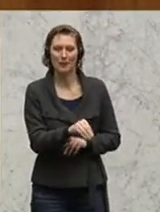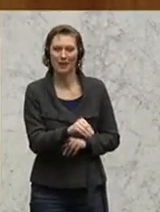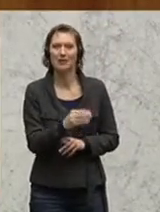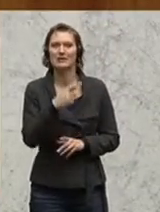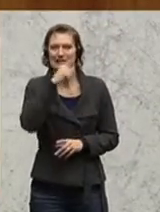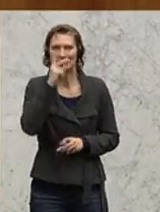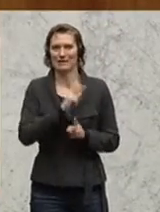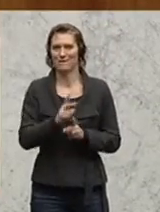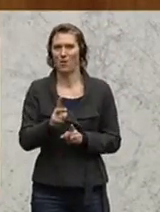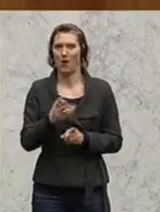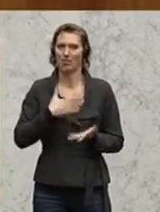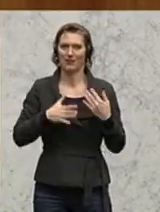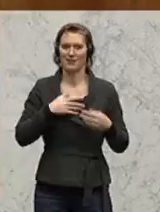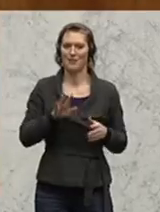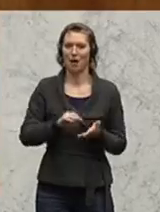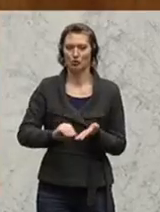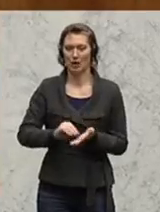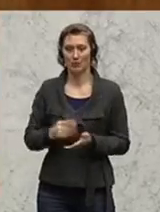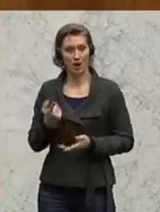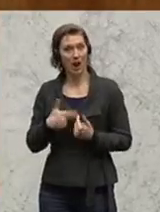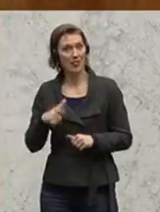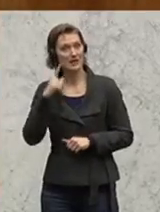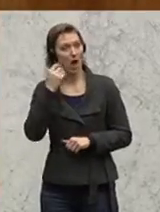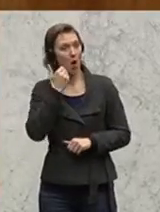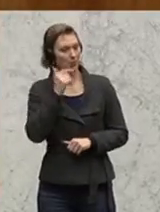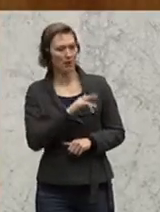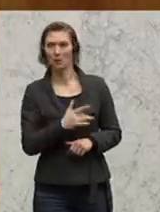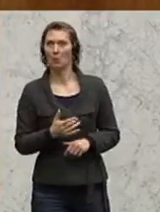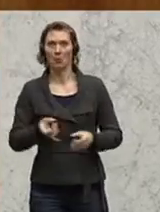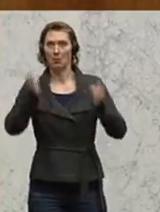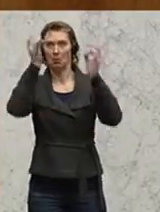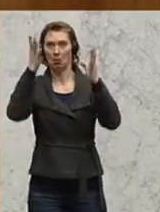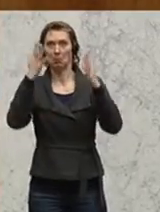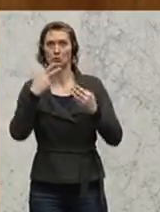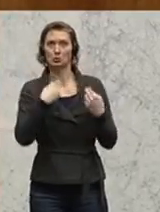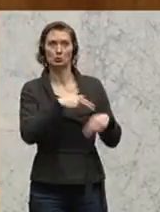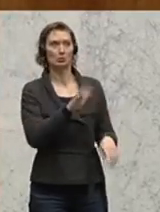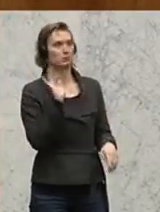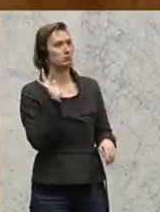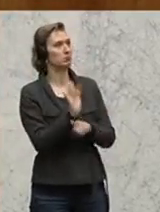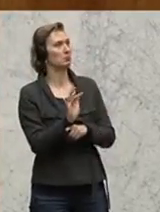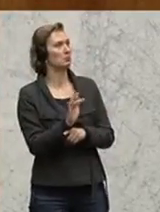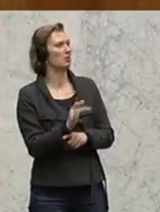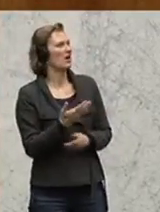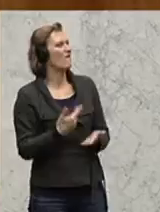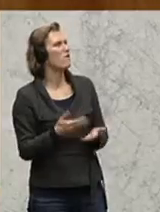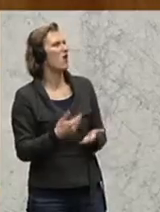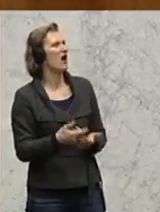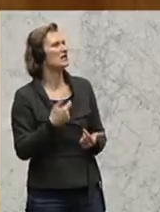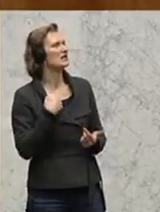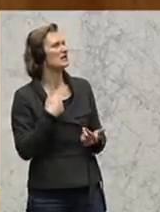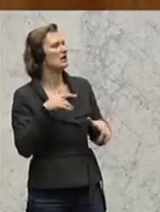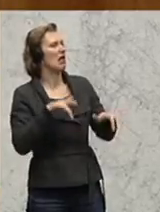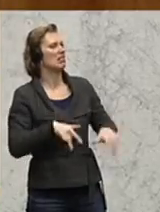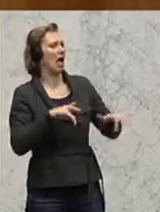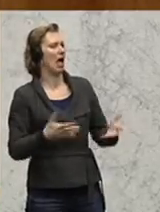absetzbar wären. Dieser Landeshauptmann wies dies natürlich erbost zurück und sagte, ja, für was binden